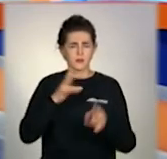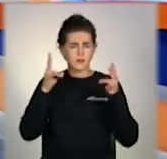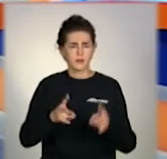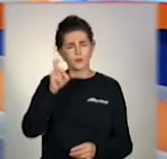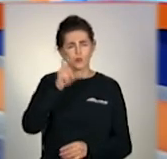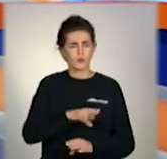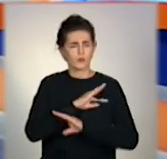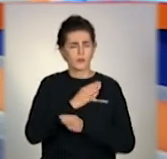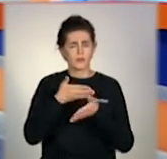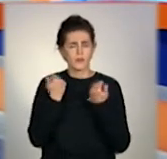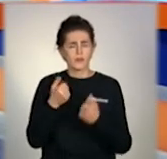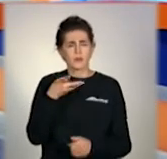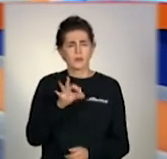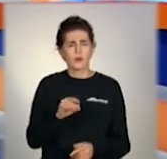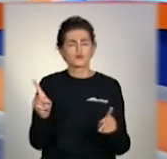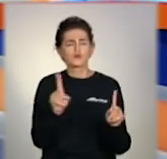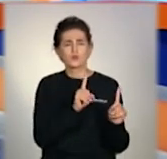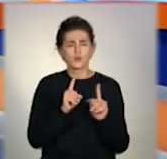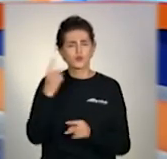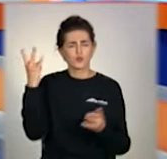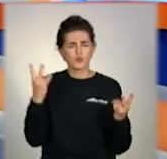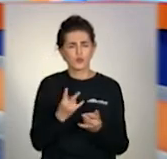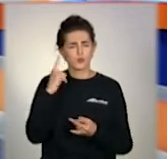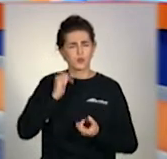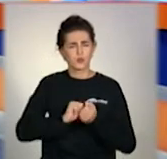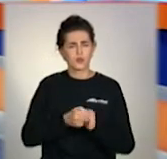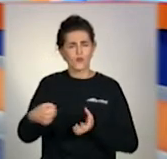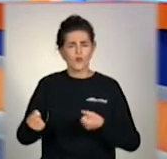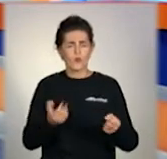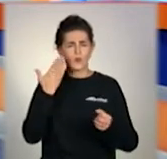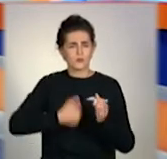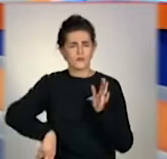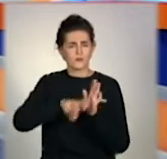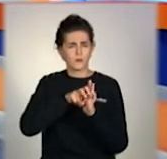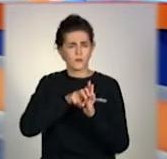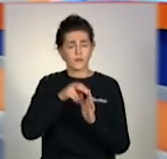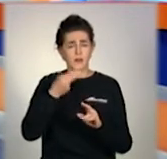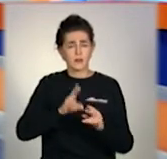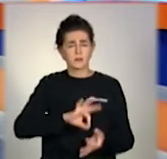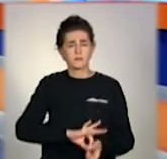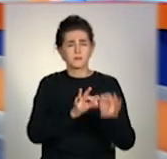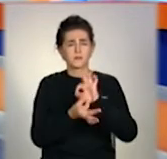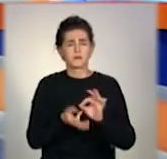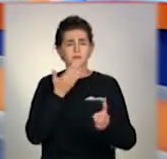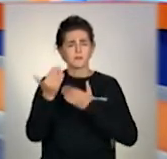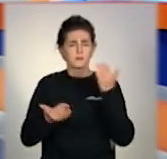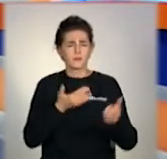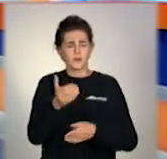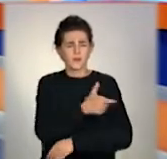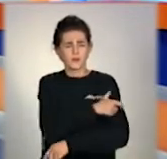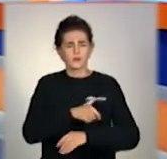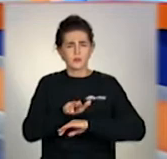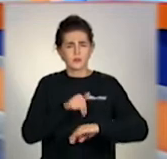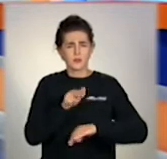загиблих. Тож про що має пам'ятати водій, коли сідає за кермо? Олена Оспенська питала в патрульних. У